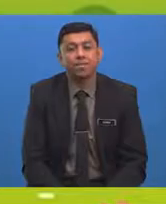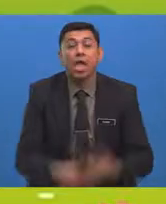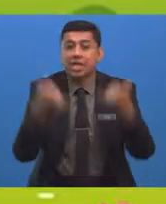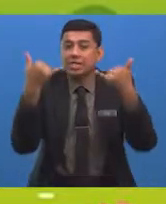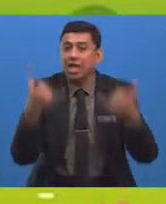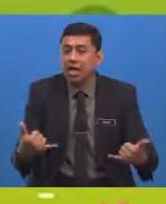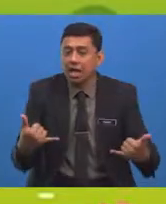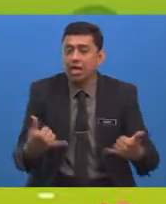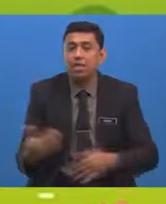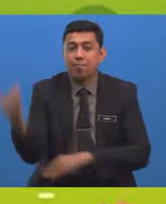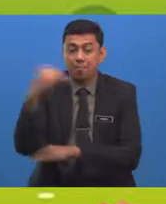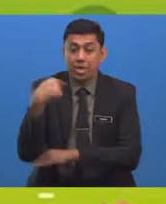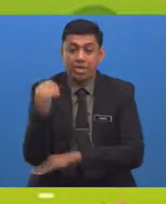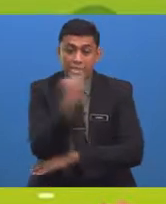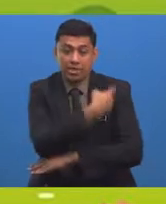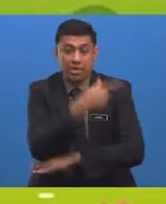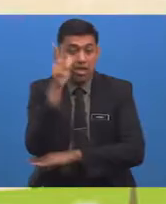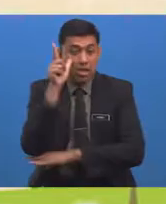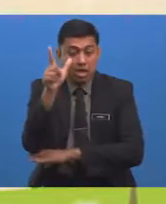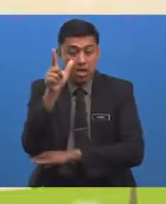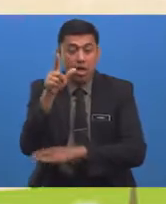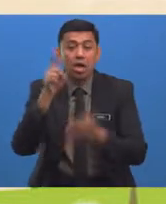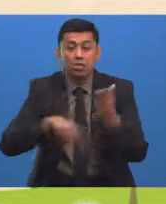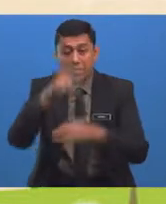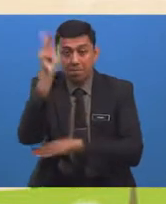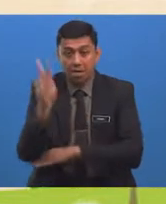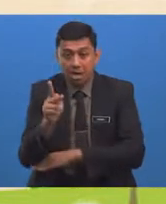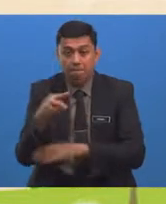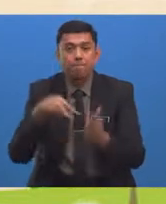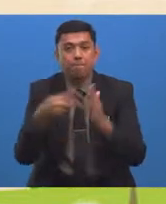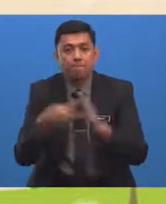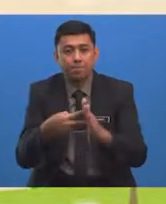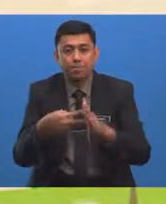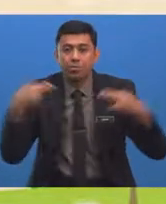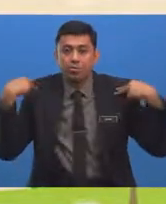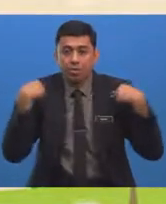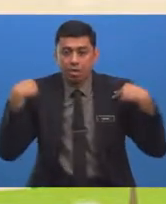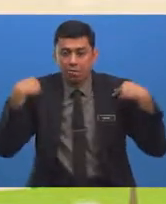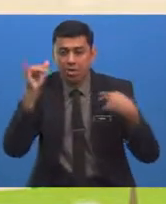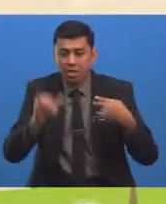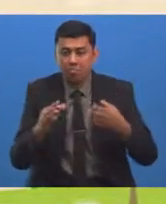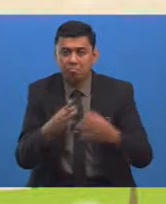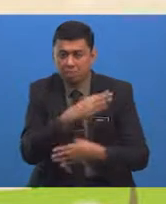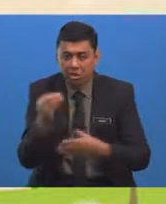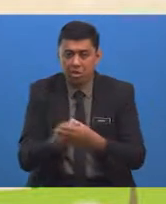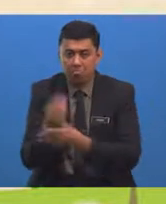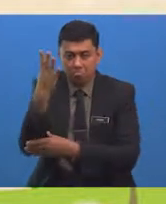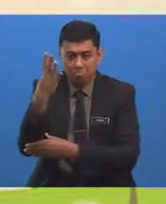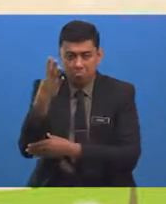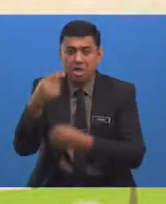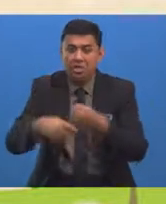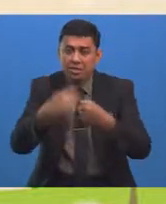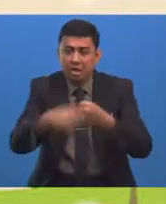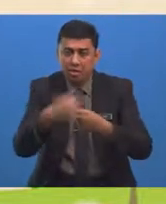Sekarang, mari kita lihat pula Apakah maksud haiwan dan tumbuhan yang diancam